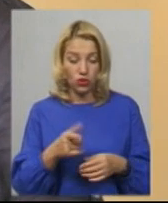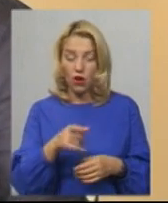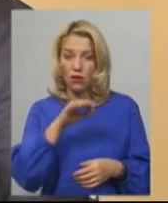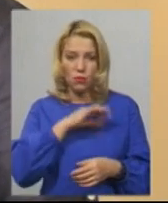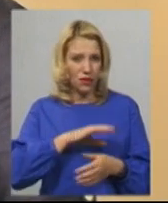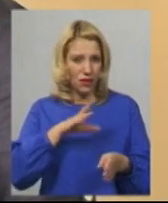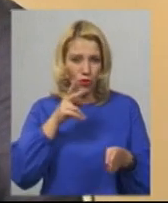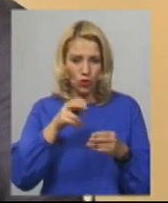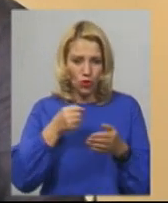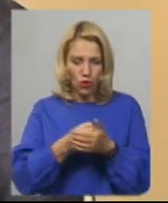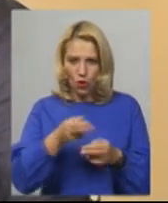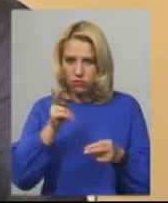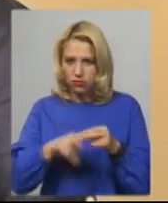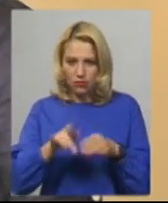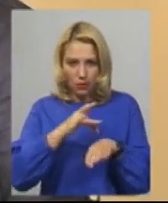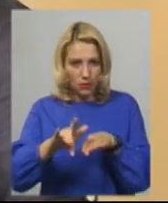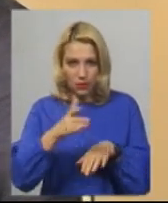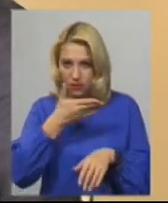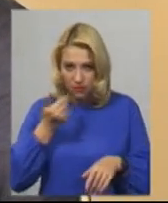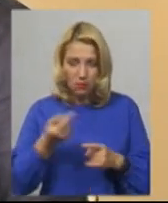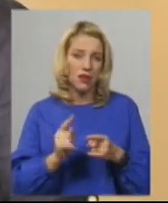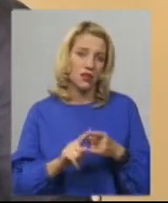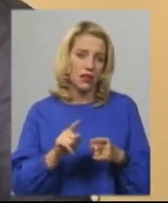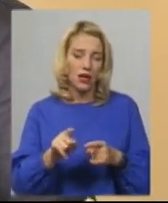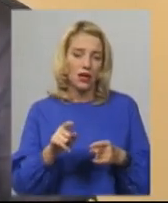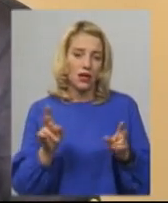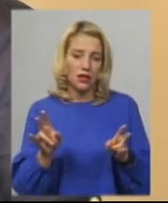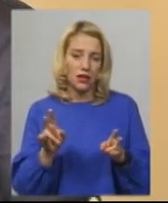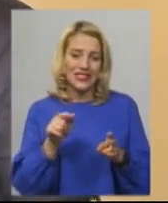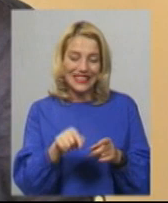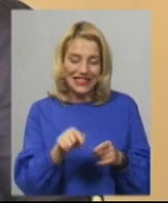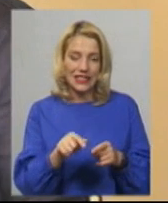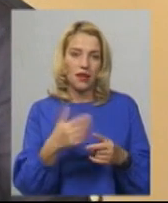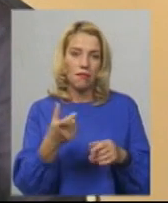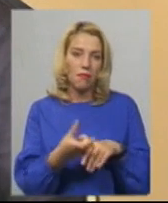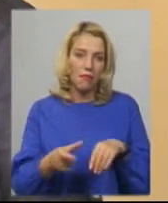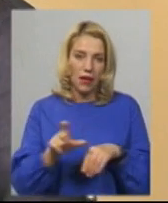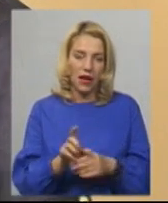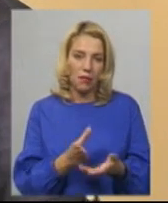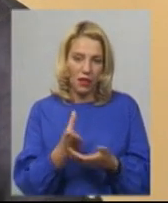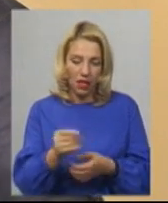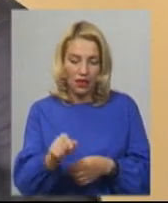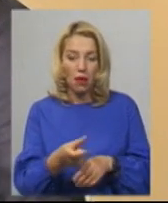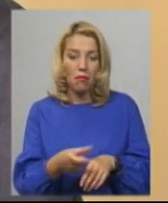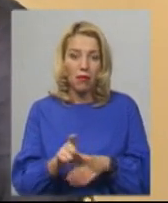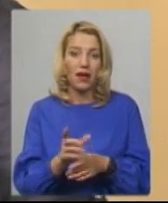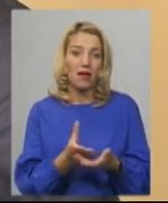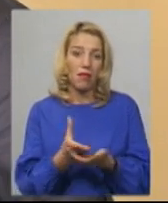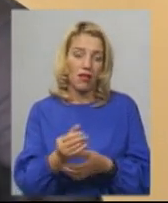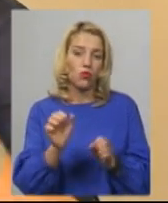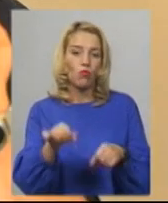обсяги газу по кінцю опалювального періоду і він всі ці гроші не використовав, у нього лишається переплата. І цю переплату він вже може